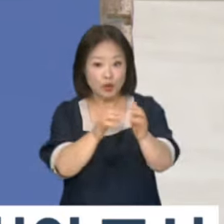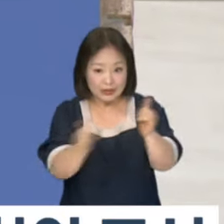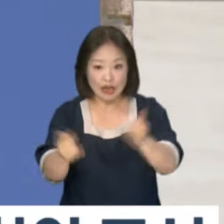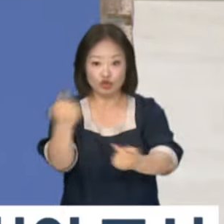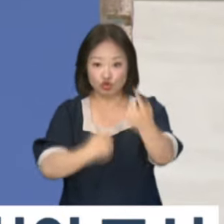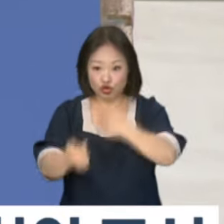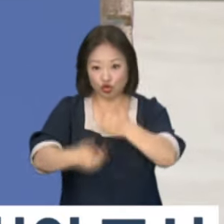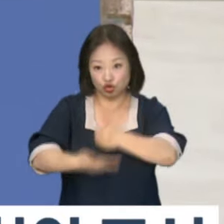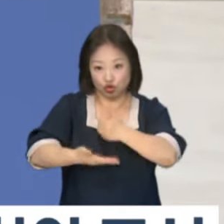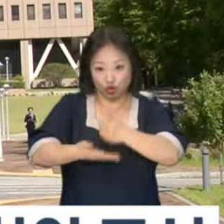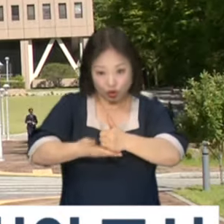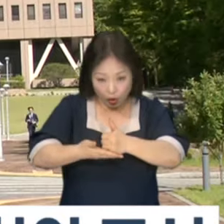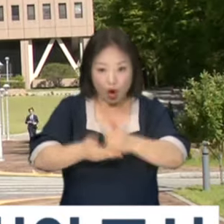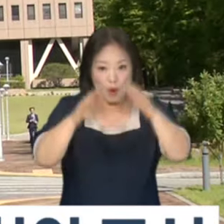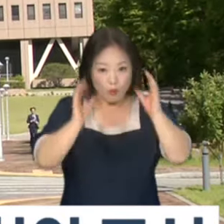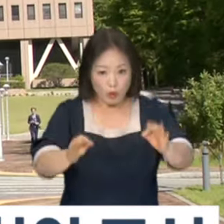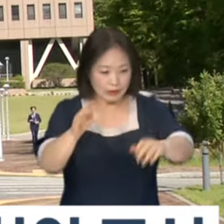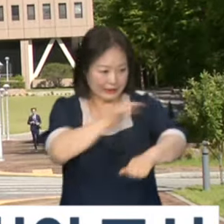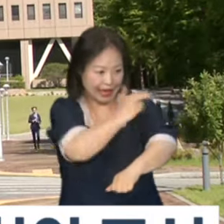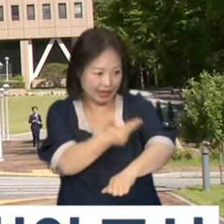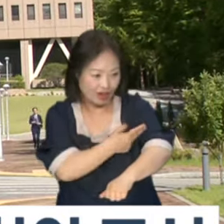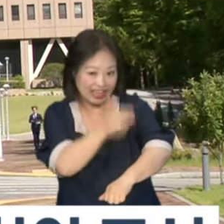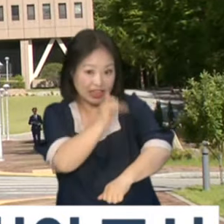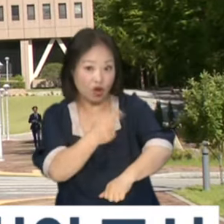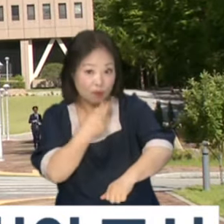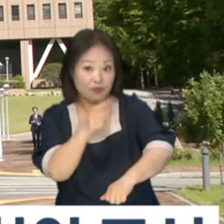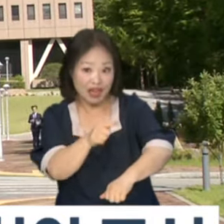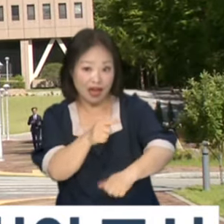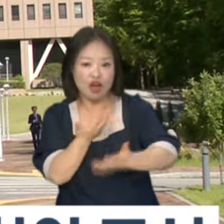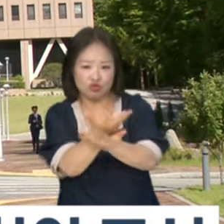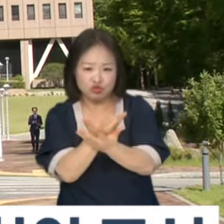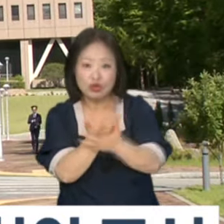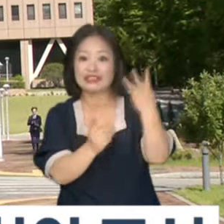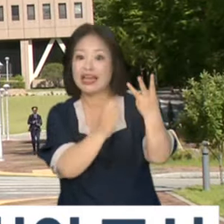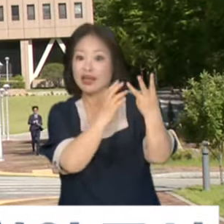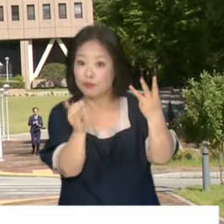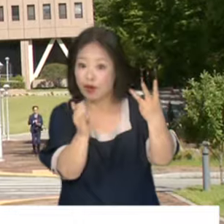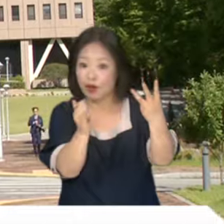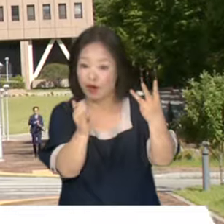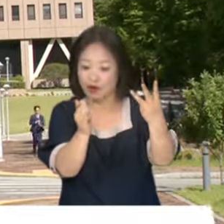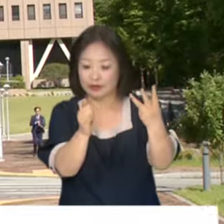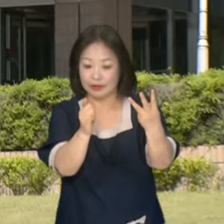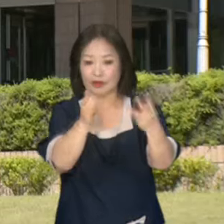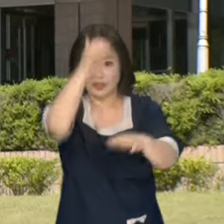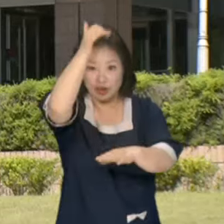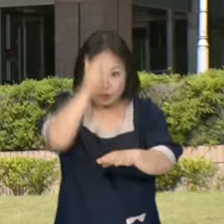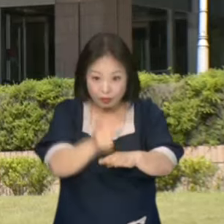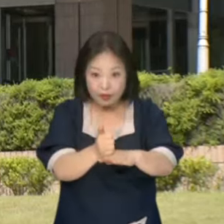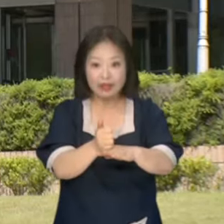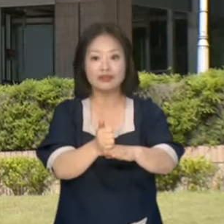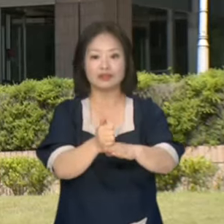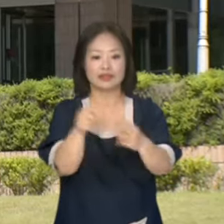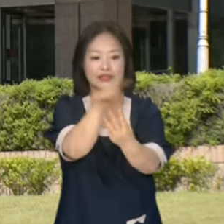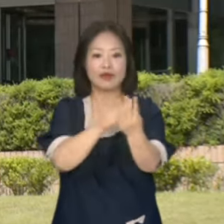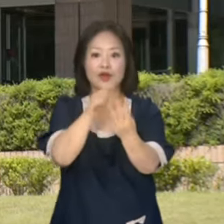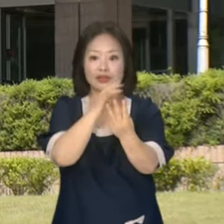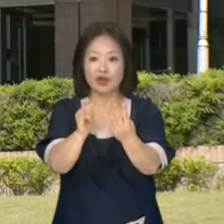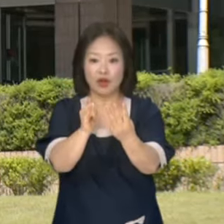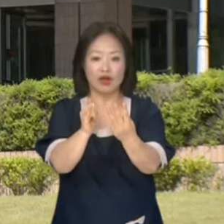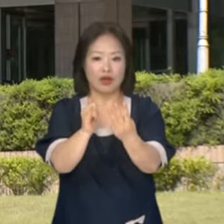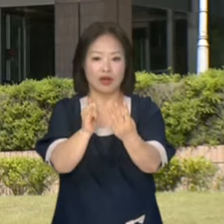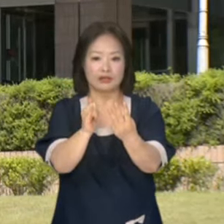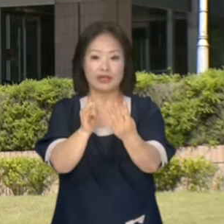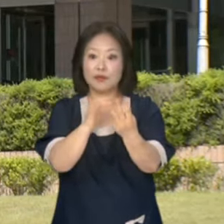받고, 추천위가 적격 여부를 심사해 3명 이상을 추천하면 법무부 장관이 최종 후보자를 대통령에게